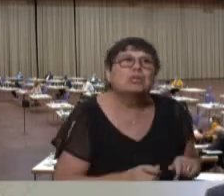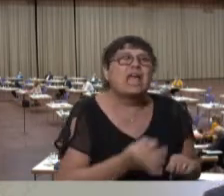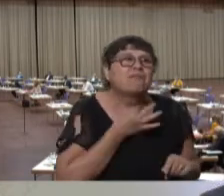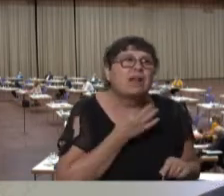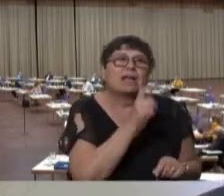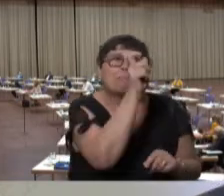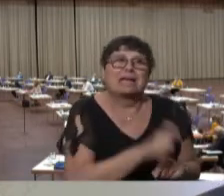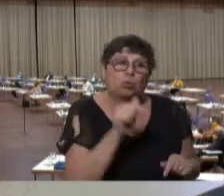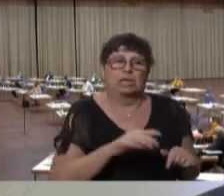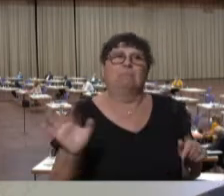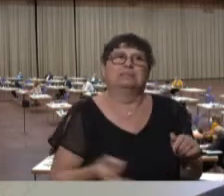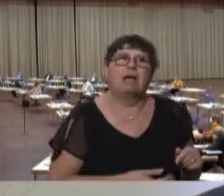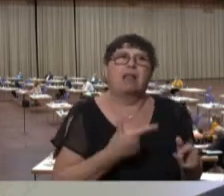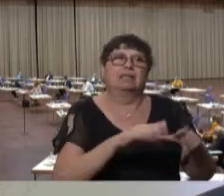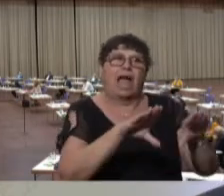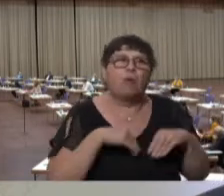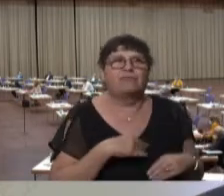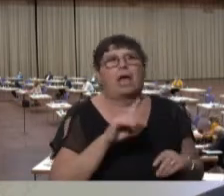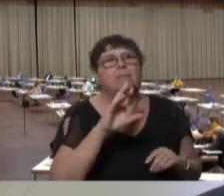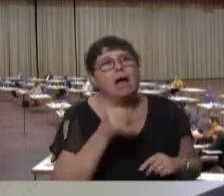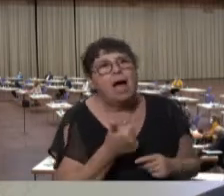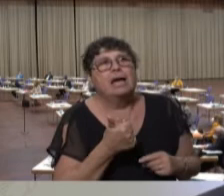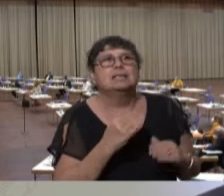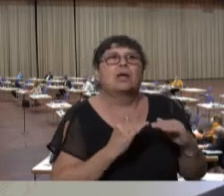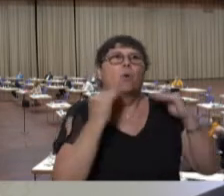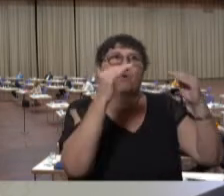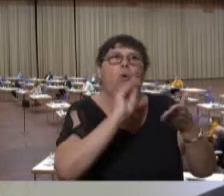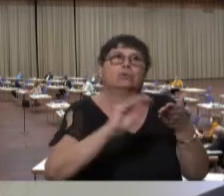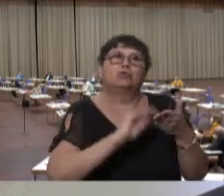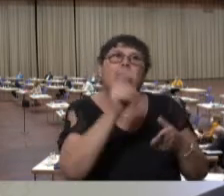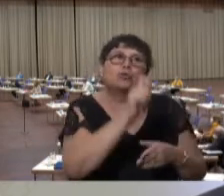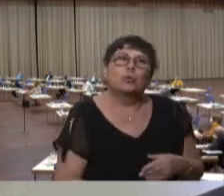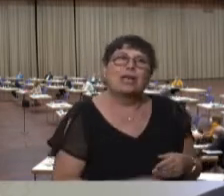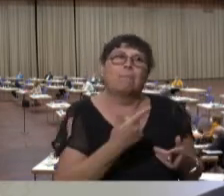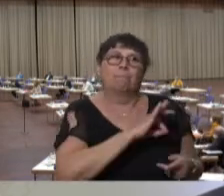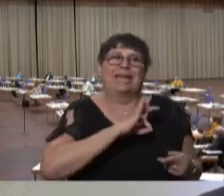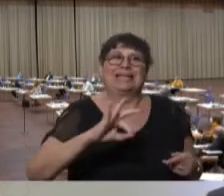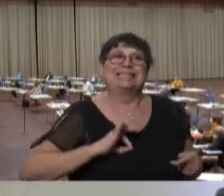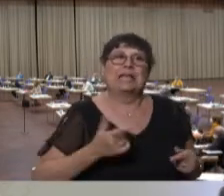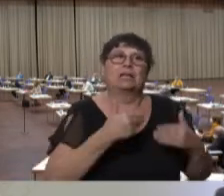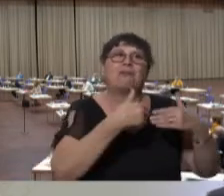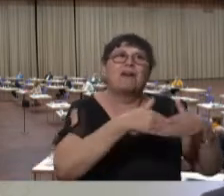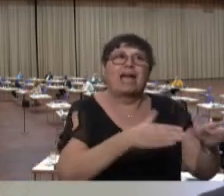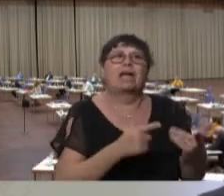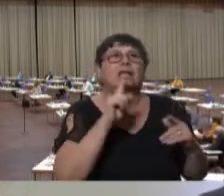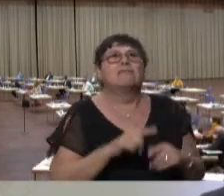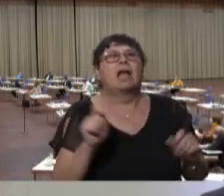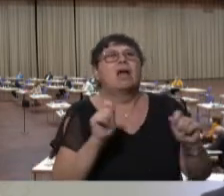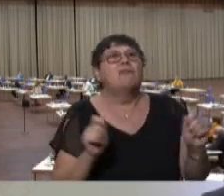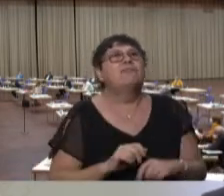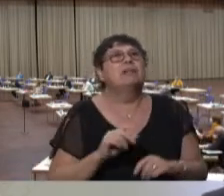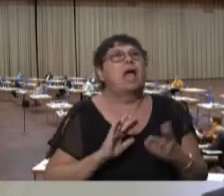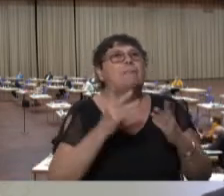Person im Saarland die Aufnahme eines Hochschulstudiums in der Medizin verweigert, weil am Winterberg ein